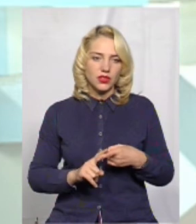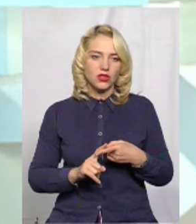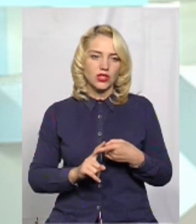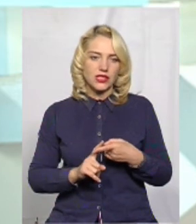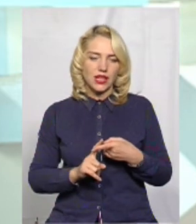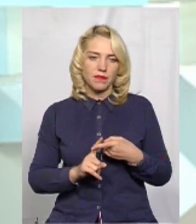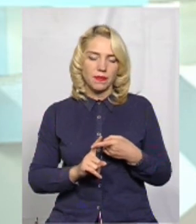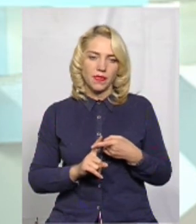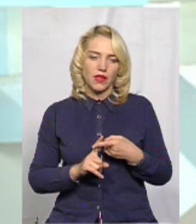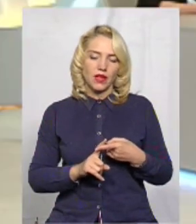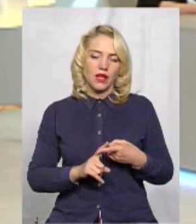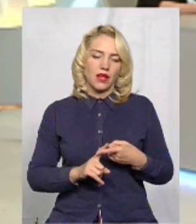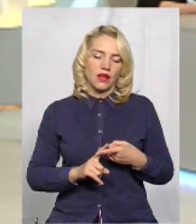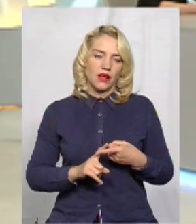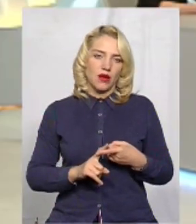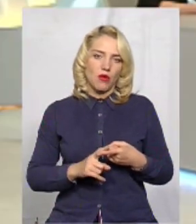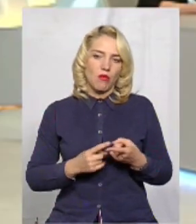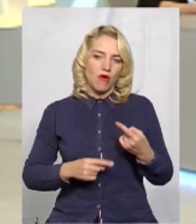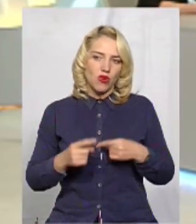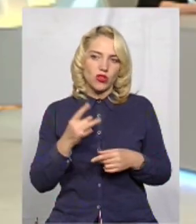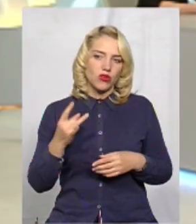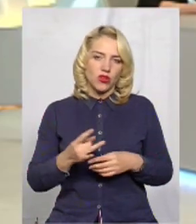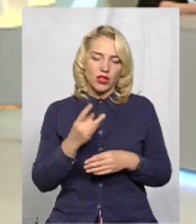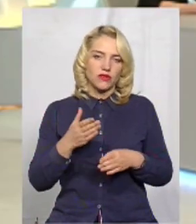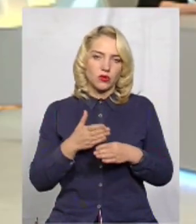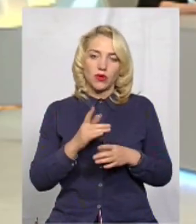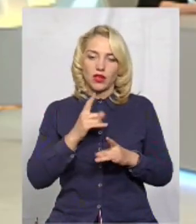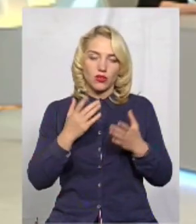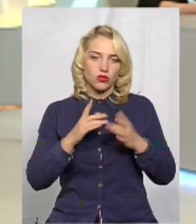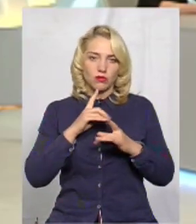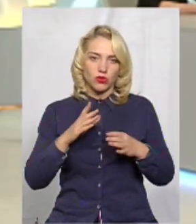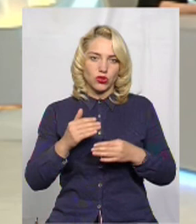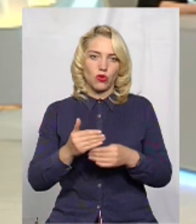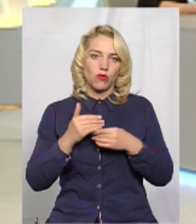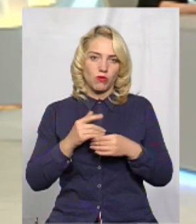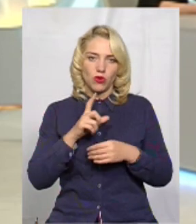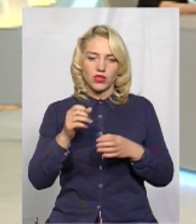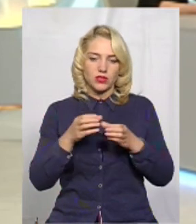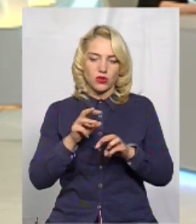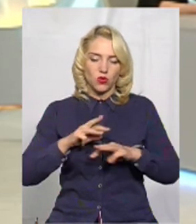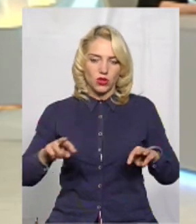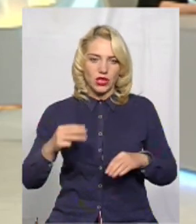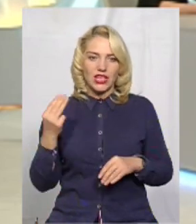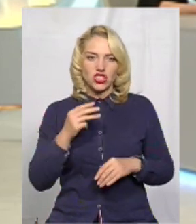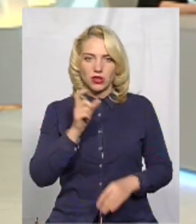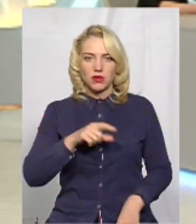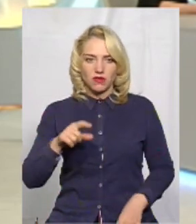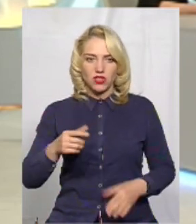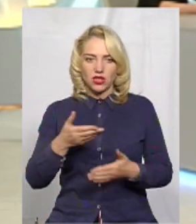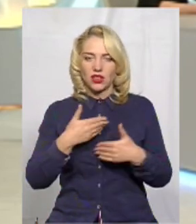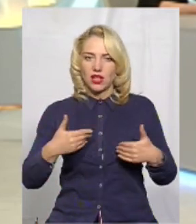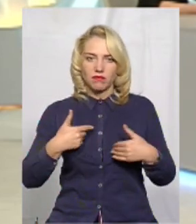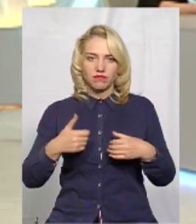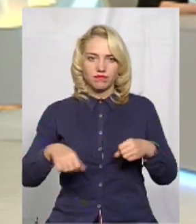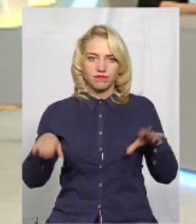Оця одноразова поворотна допомога, якщо не буде допомоги з боку уряду, до шепітівчанам, нам просто буде її не